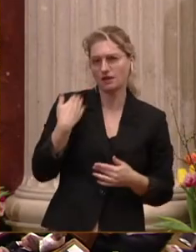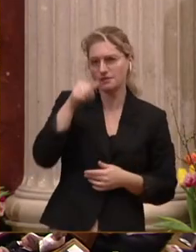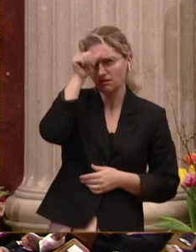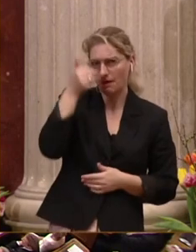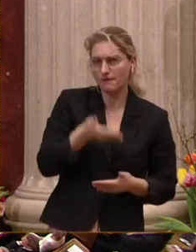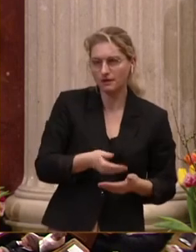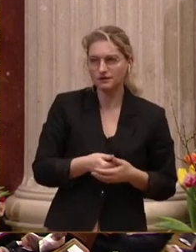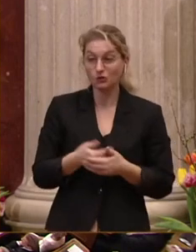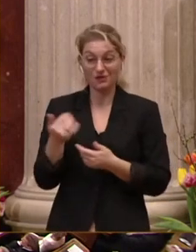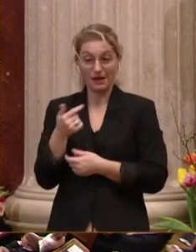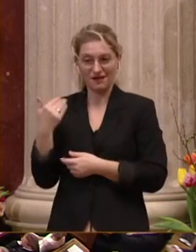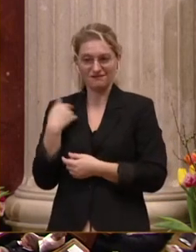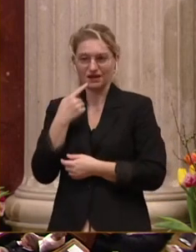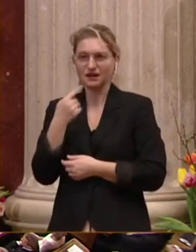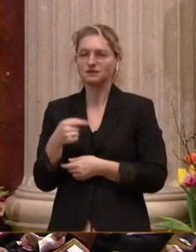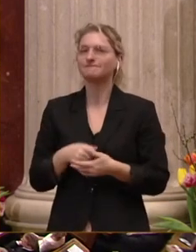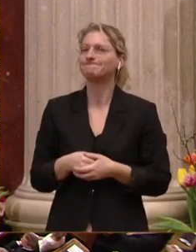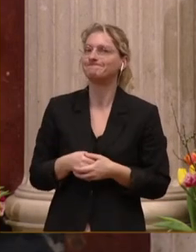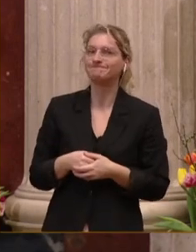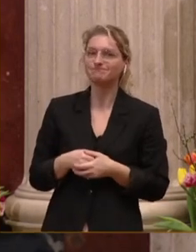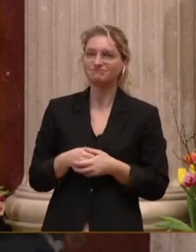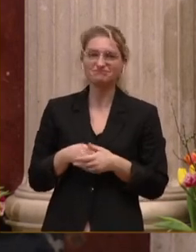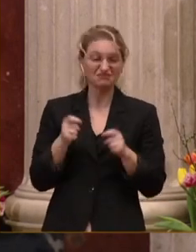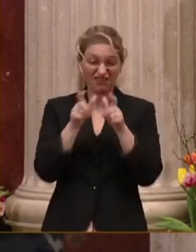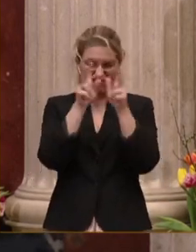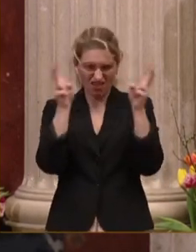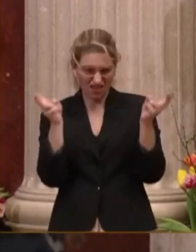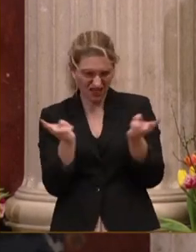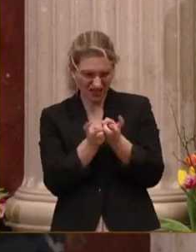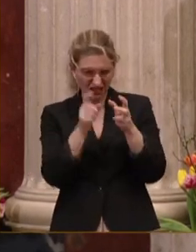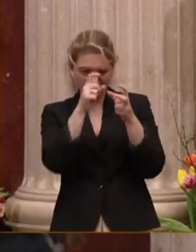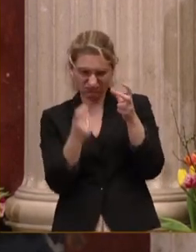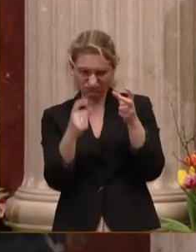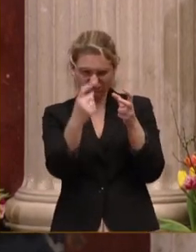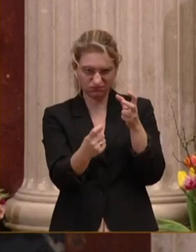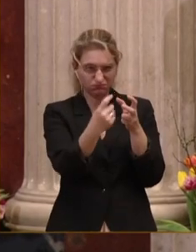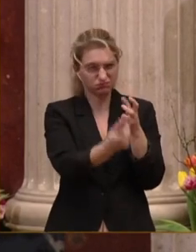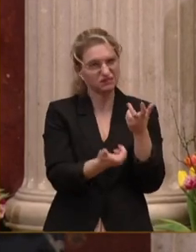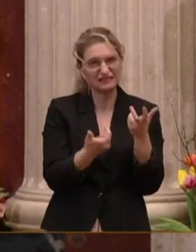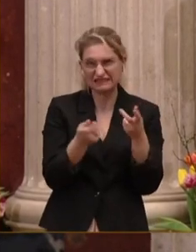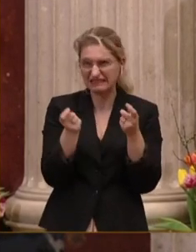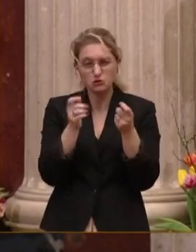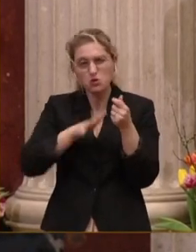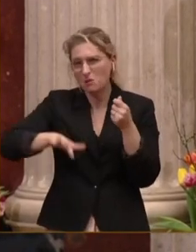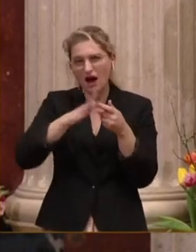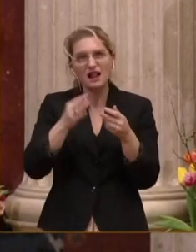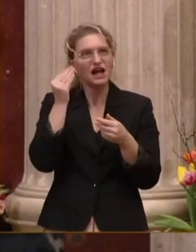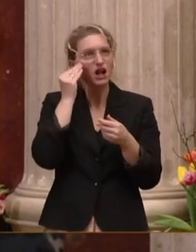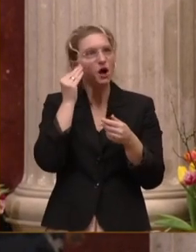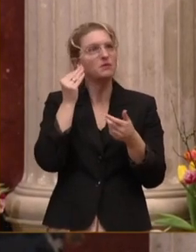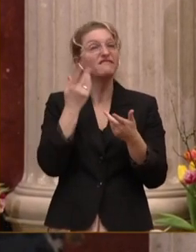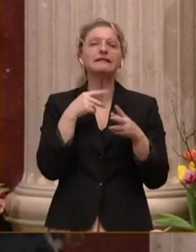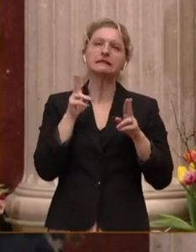es gebe keinen Breitengrad, der nicht von sich denkt, er wäre Äquator geworden, wäre alles mit rechten Dingen